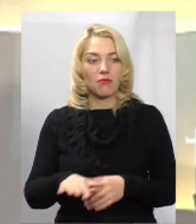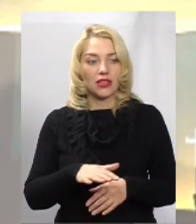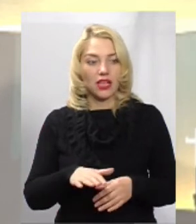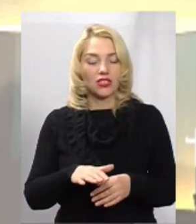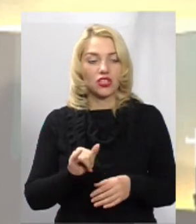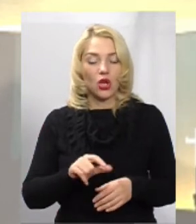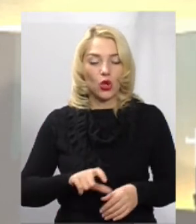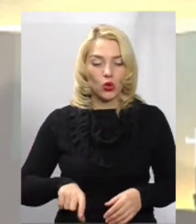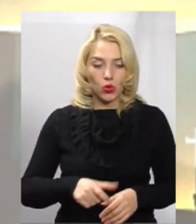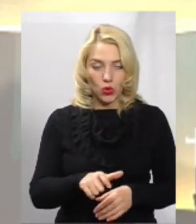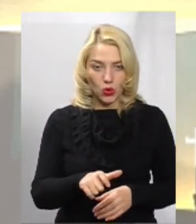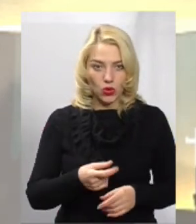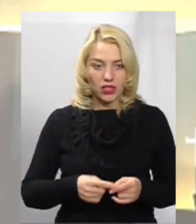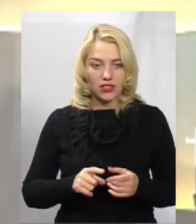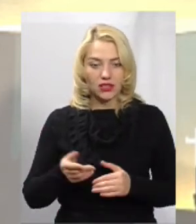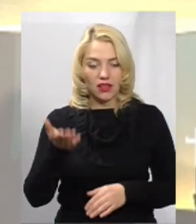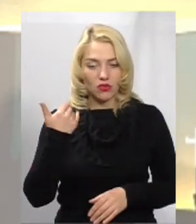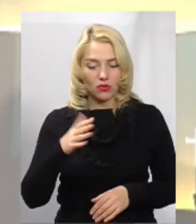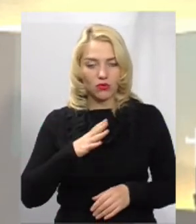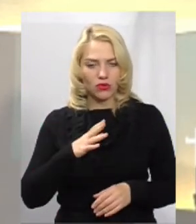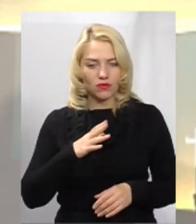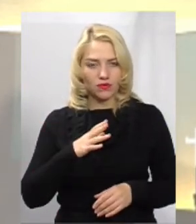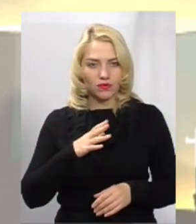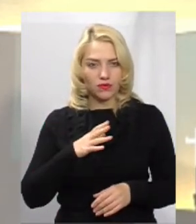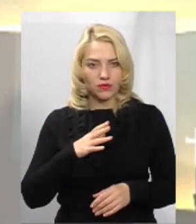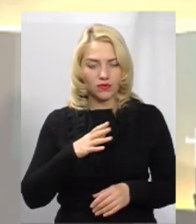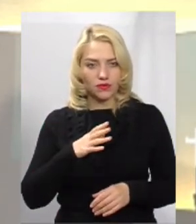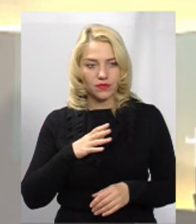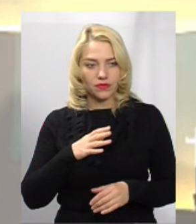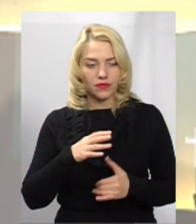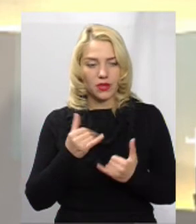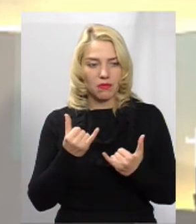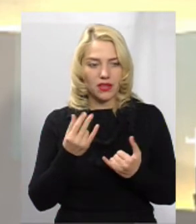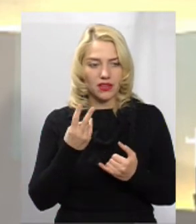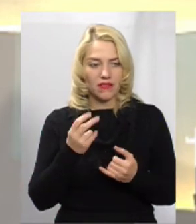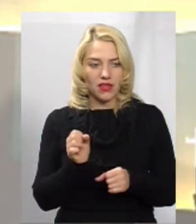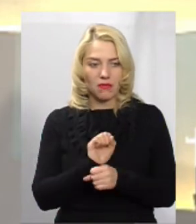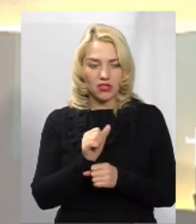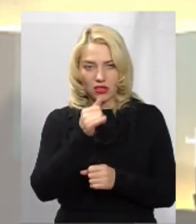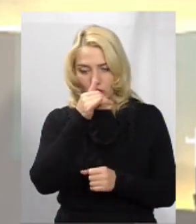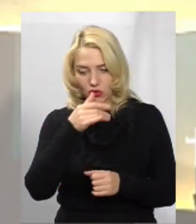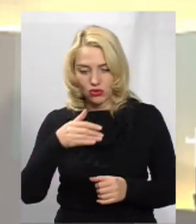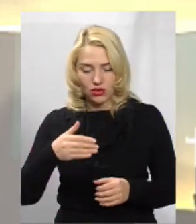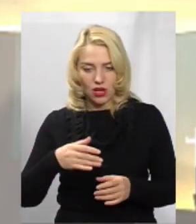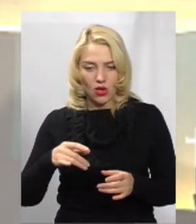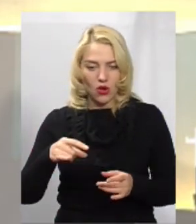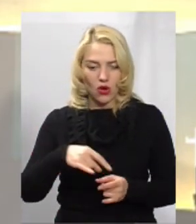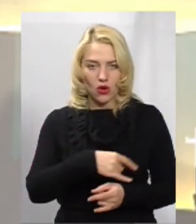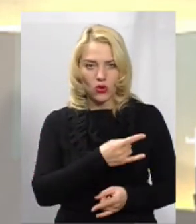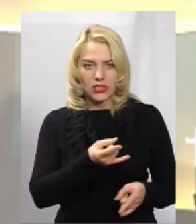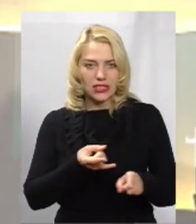дороги, місці тієї сніг, вони колись будувалися за Запорожцю. Тепер дві машини не можуть від'їхатися, ні пожарна, ні скора.